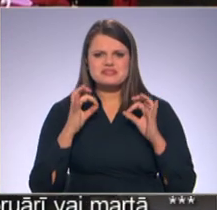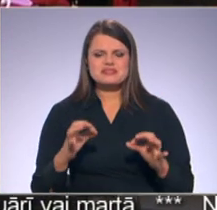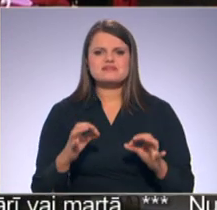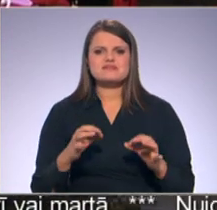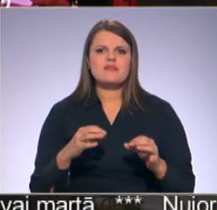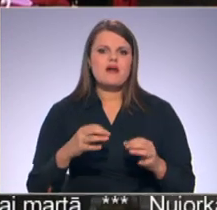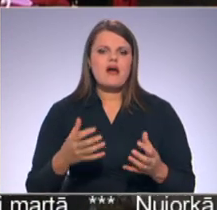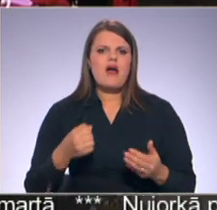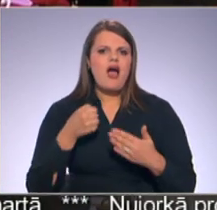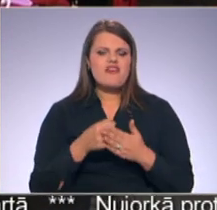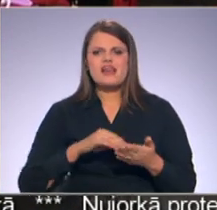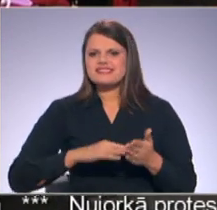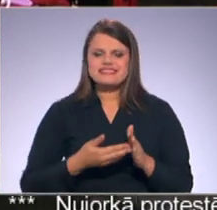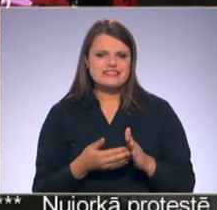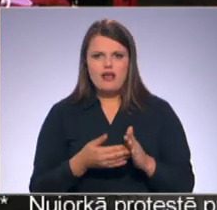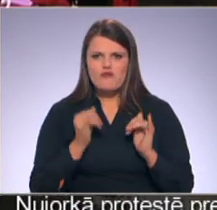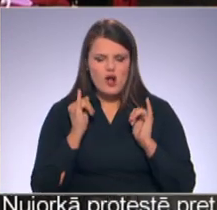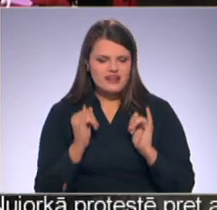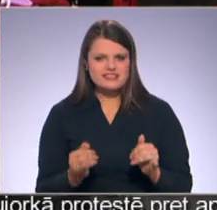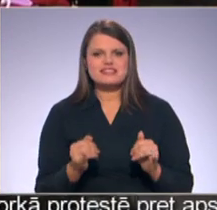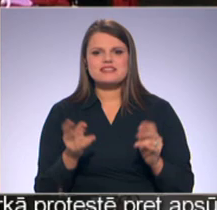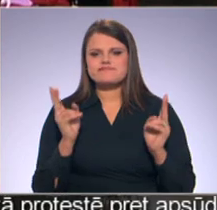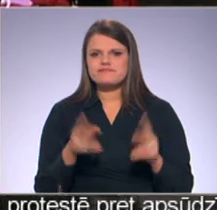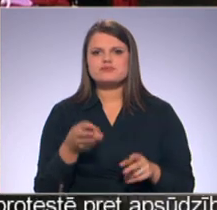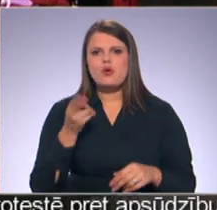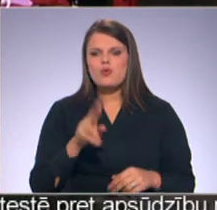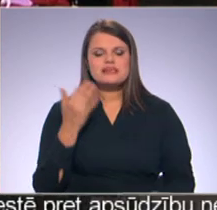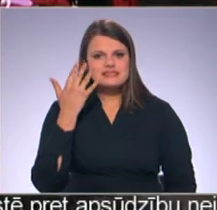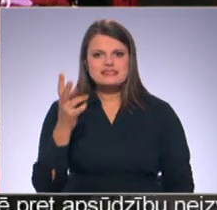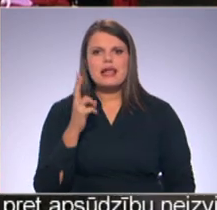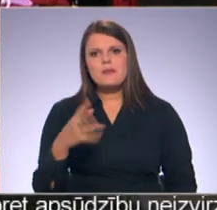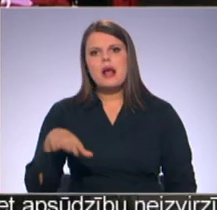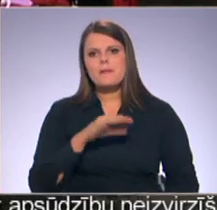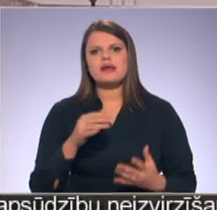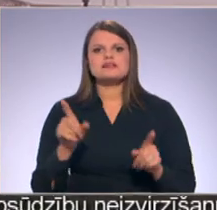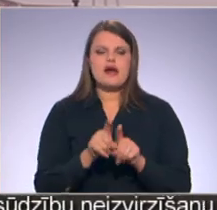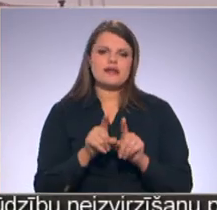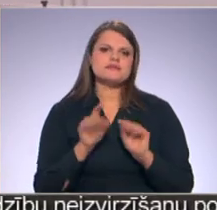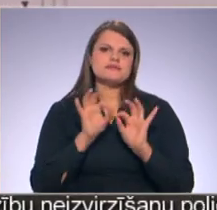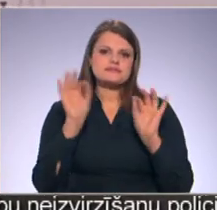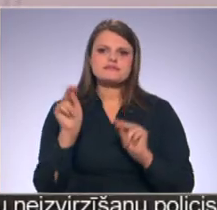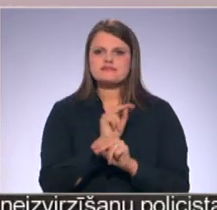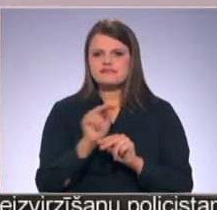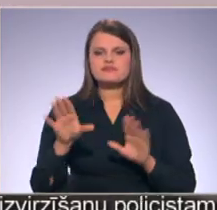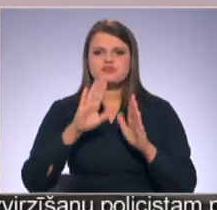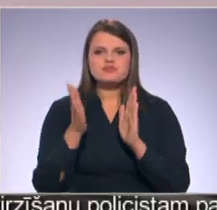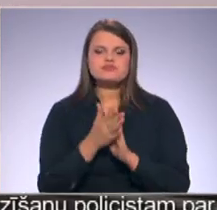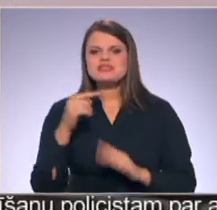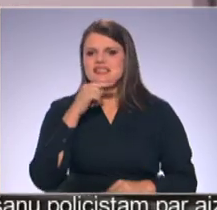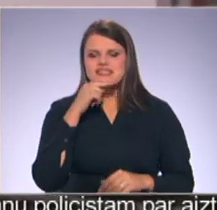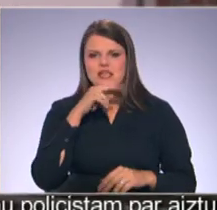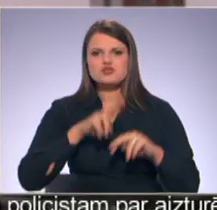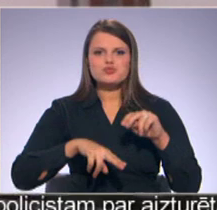neatrodas, viņš ir slēgts, dēļ šīs avārī stāvokļi. Un tad cerams, ka mēs arī tiksim pie šī depo klāt. Kopumā cēs jaunā depo